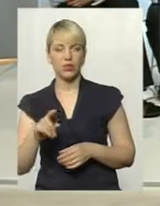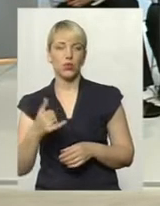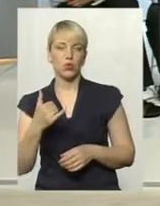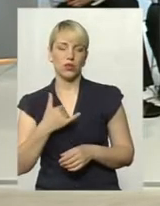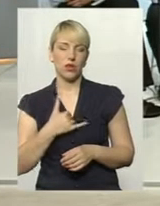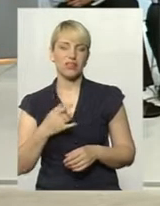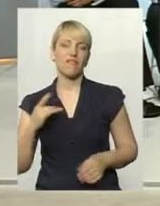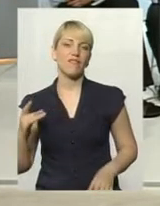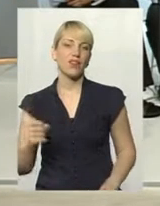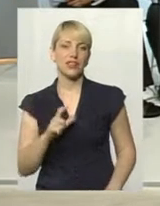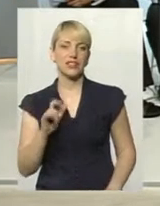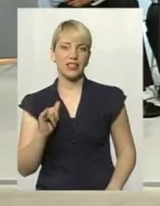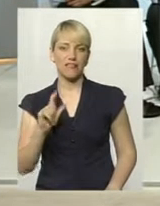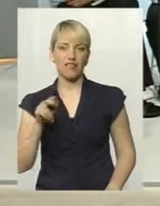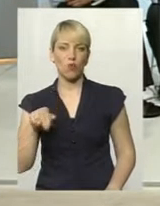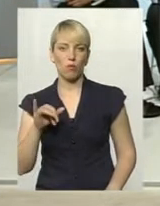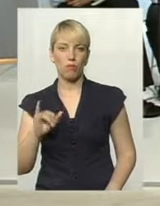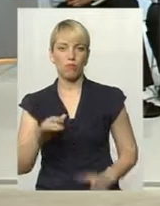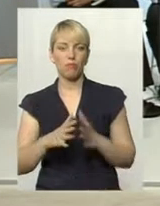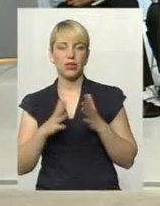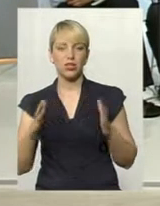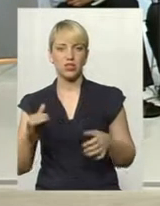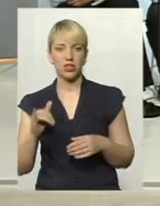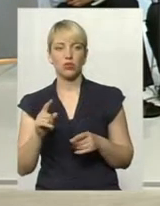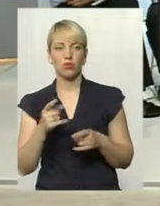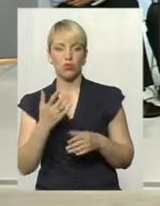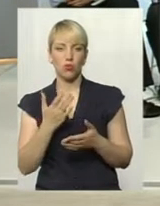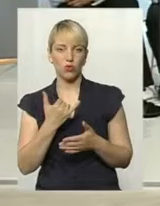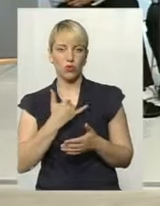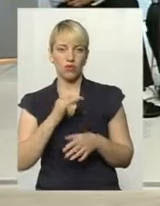в Європі більше. І тому ми маємо хворе покоління.